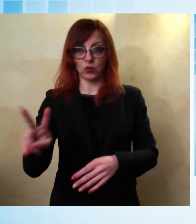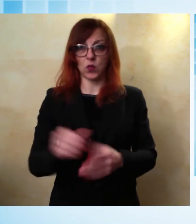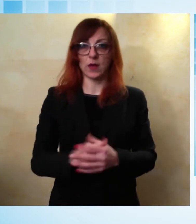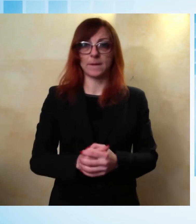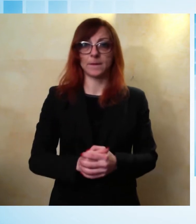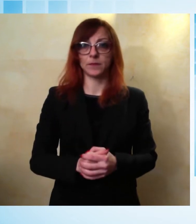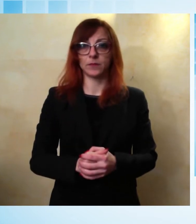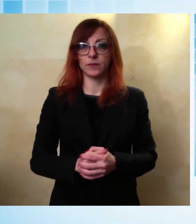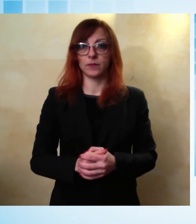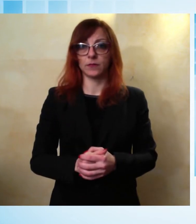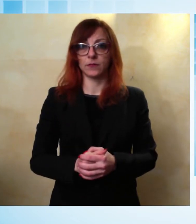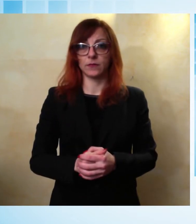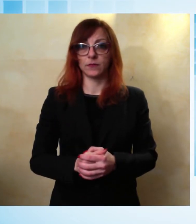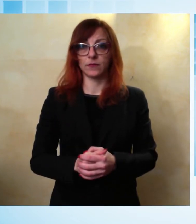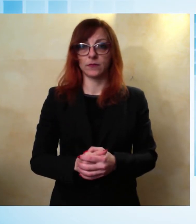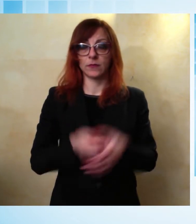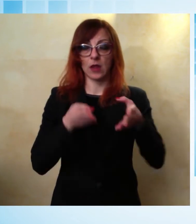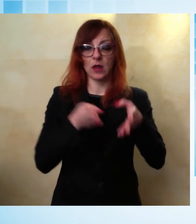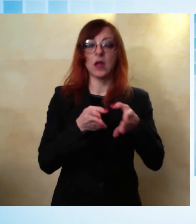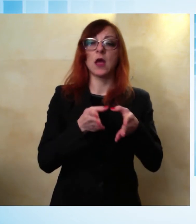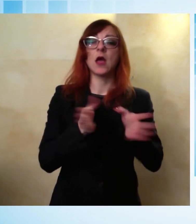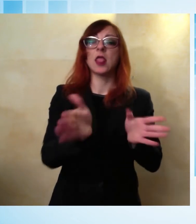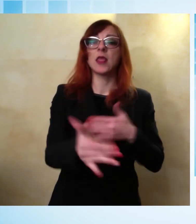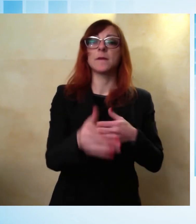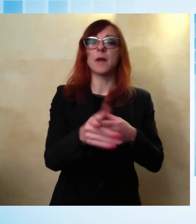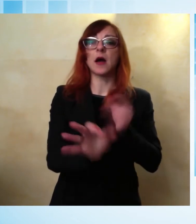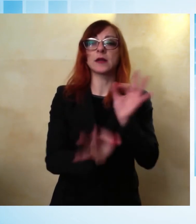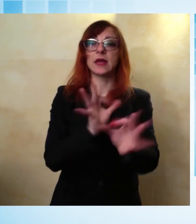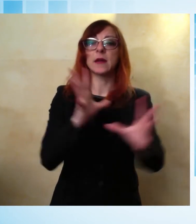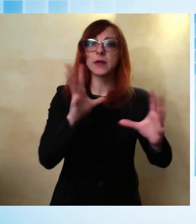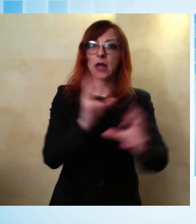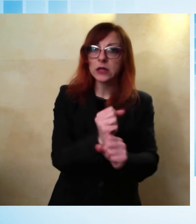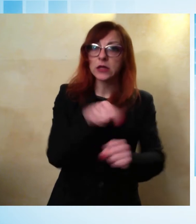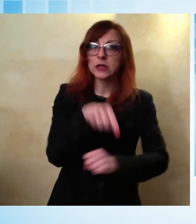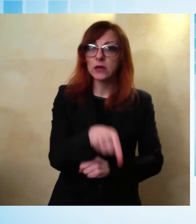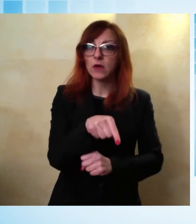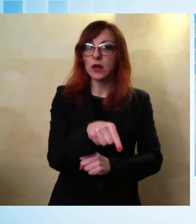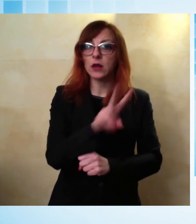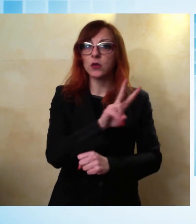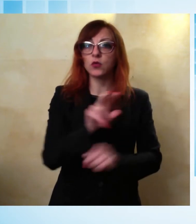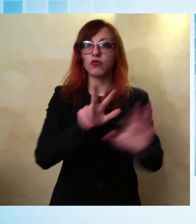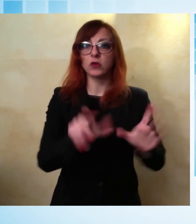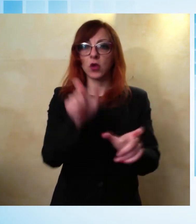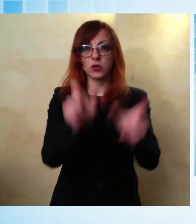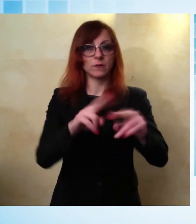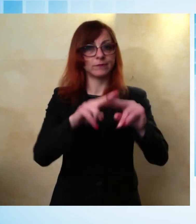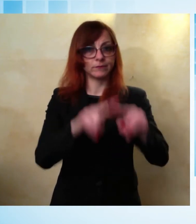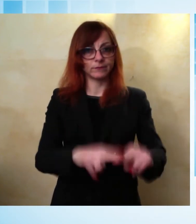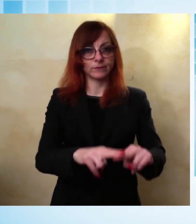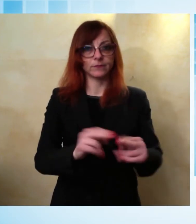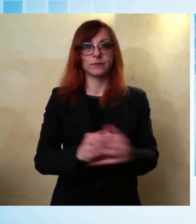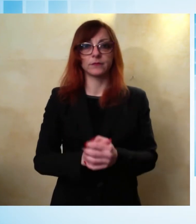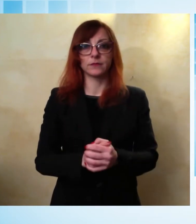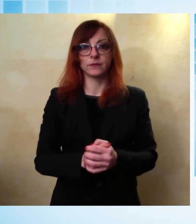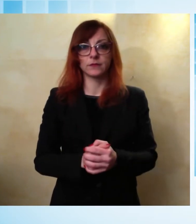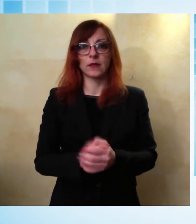stabili quelli ricoverati nel reparto di terapia intensiva 208. Si registrano anche 20 decessi,